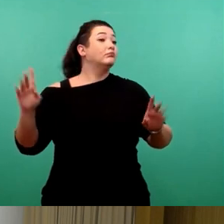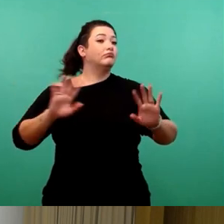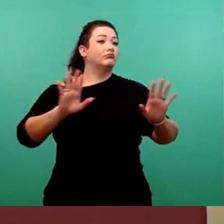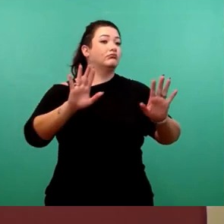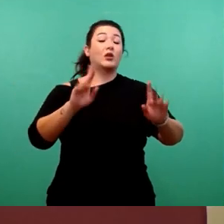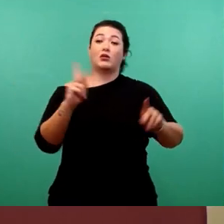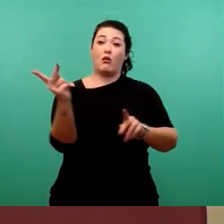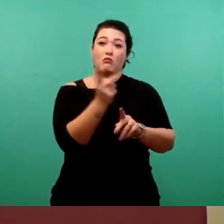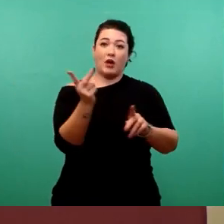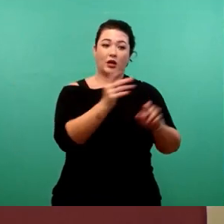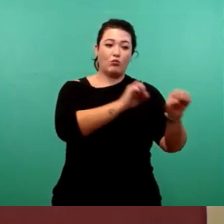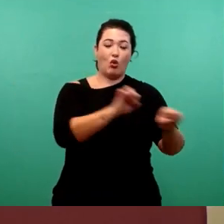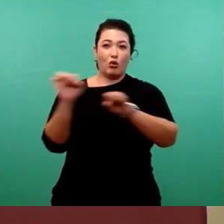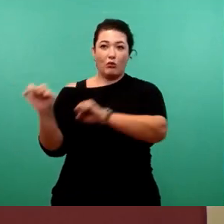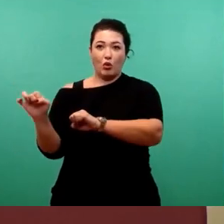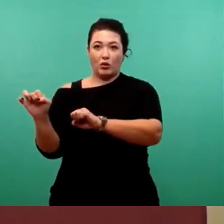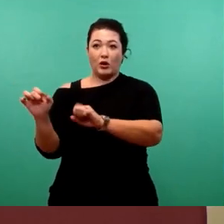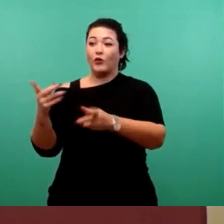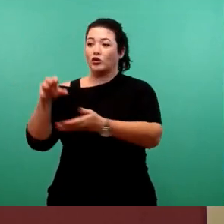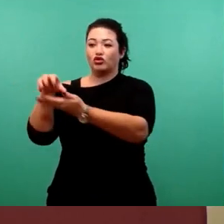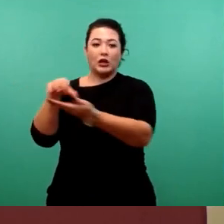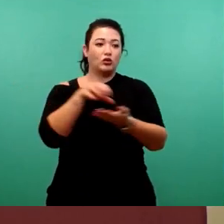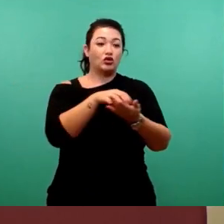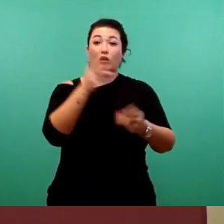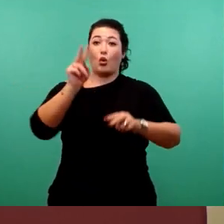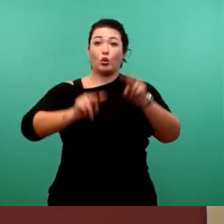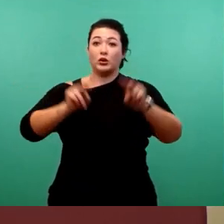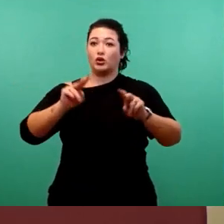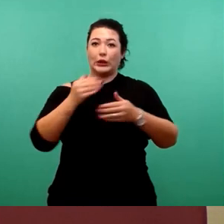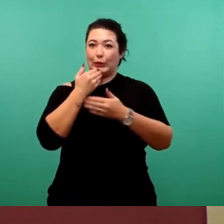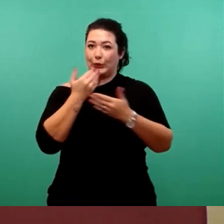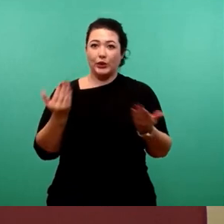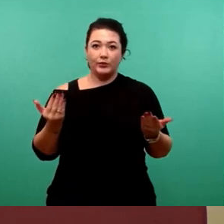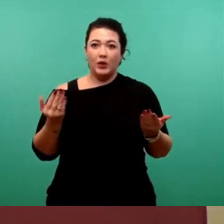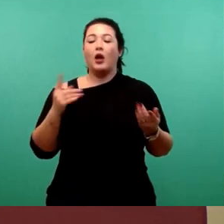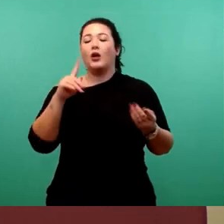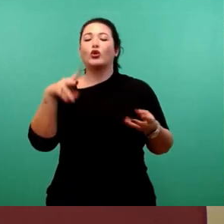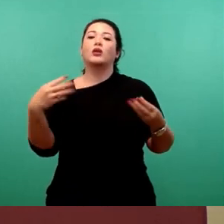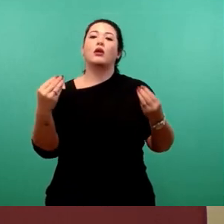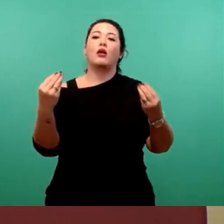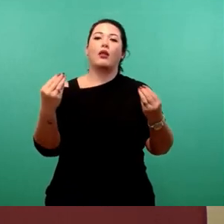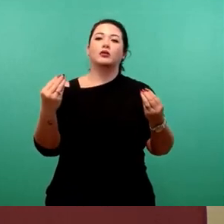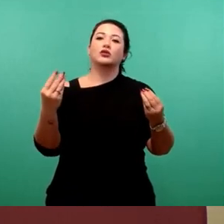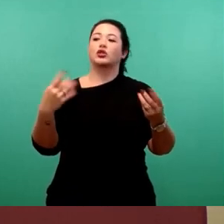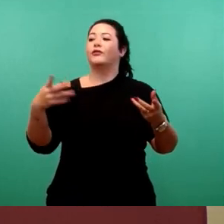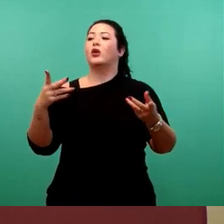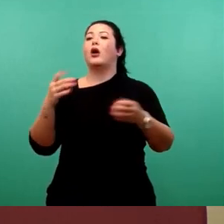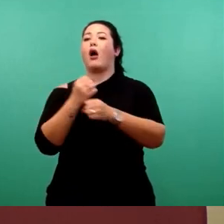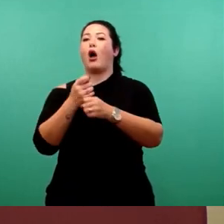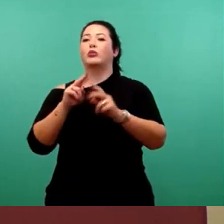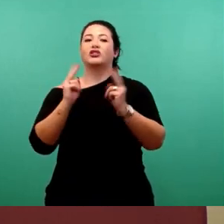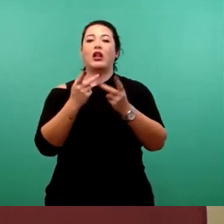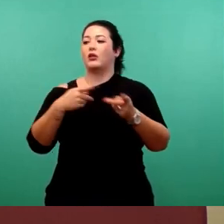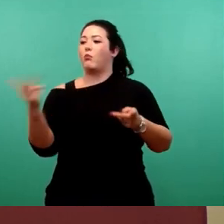der Stelle unterscheiden sich die Standorte nicht. Das sind beide, also ich sage jetzt mal die klassischen, als auch die offenen Arbeitswelten sind in beiden Standorten